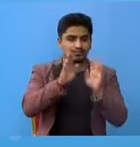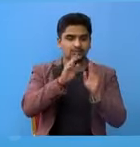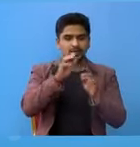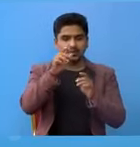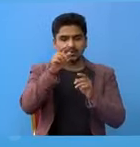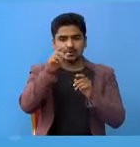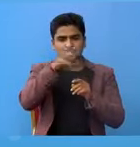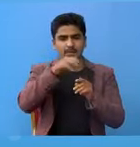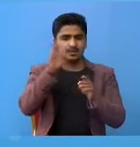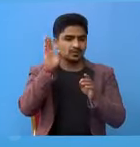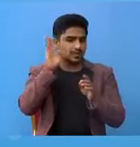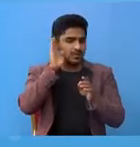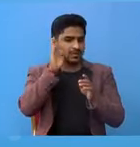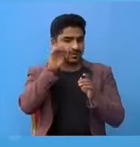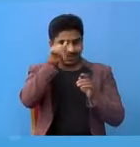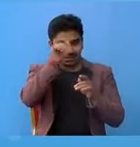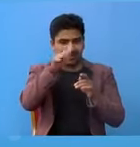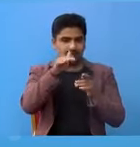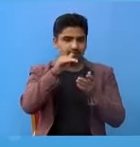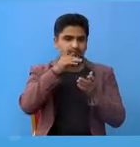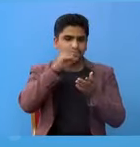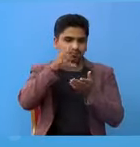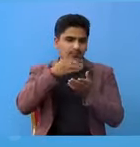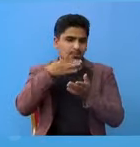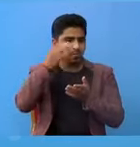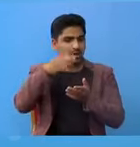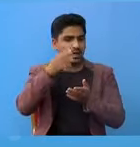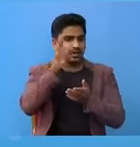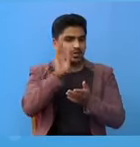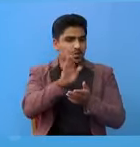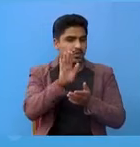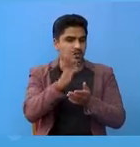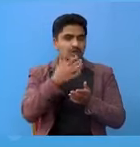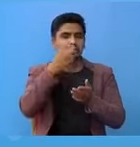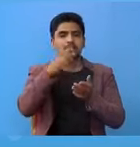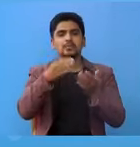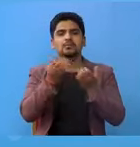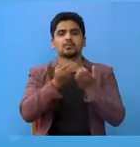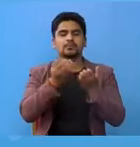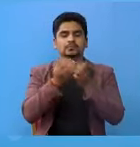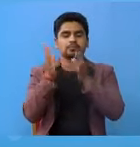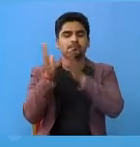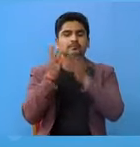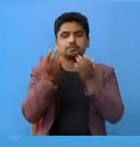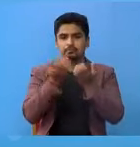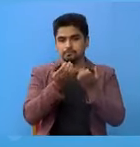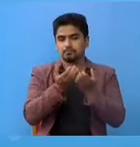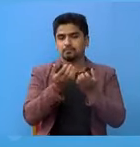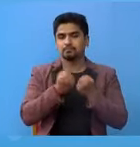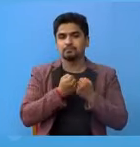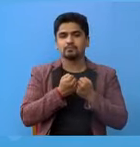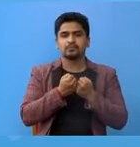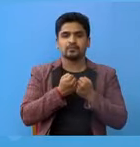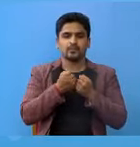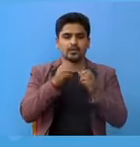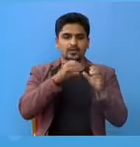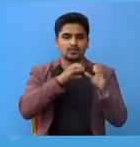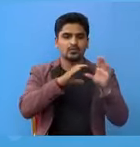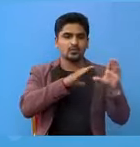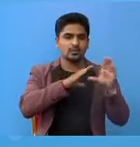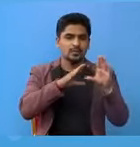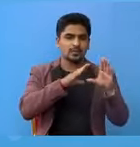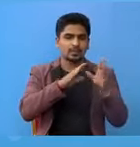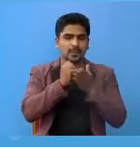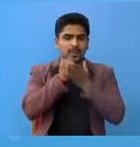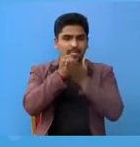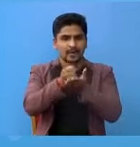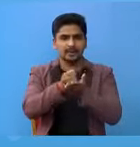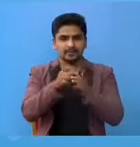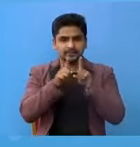प्र